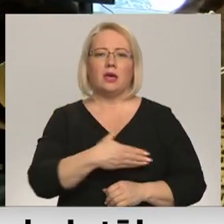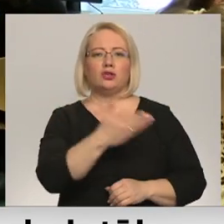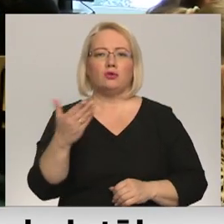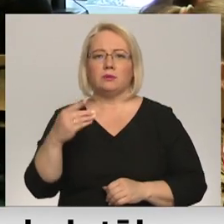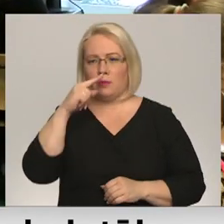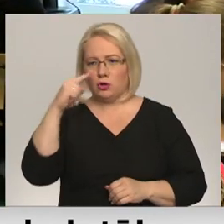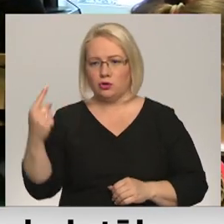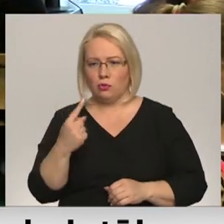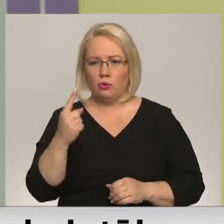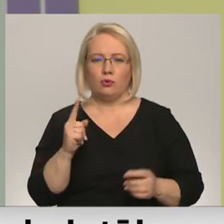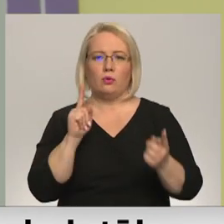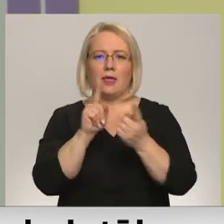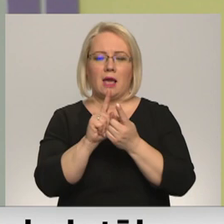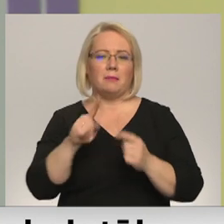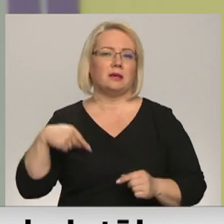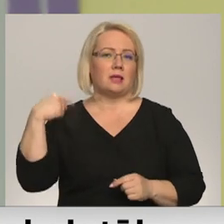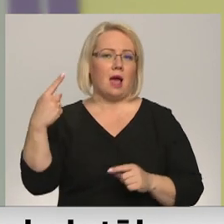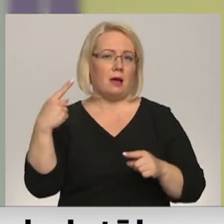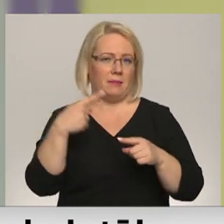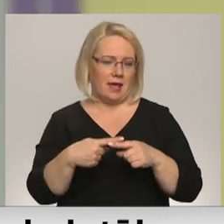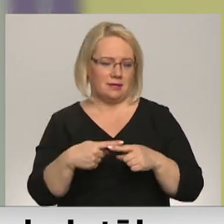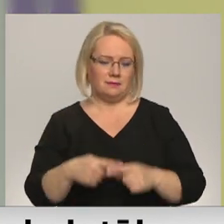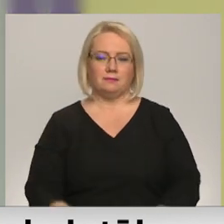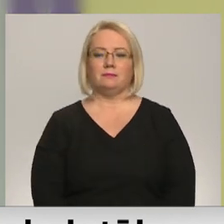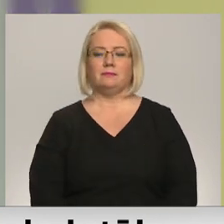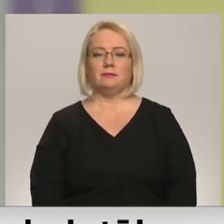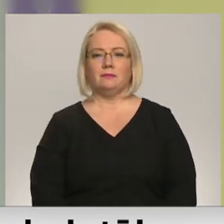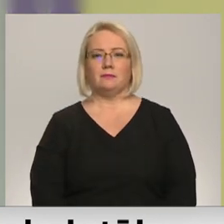tiekamies nākamreiz. Ausmas Prukta Andrejs Mažāns, Latgales regionālā televīzā.